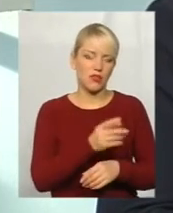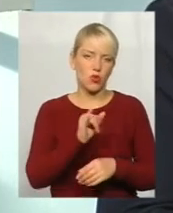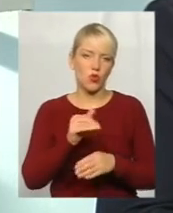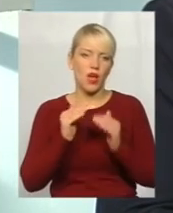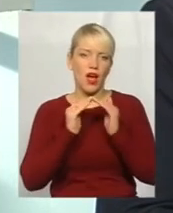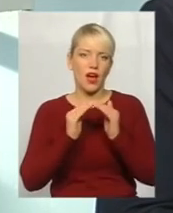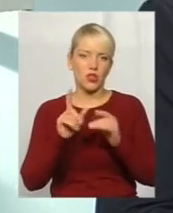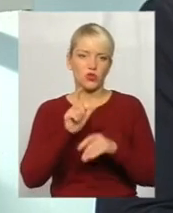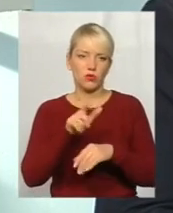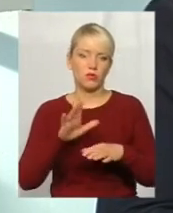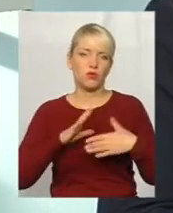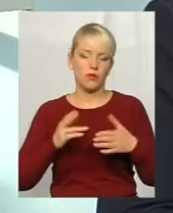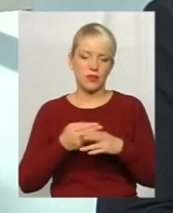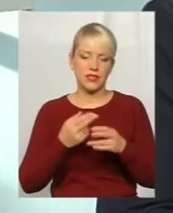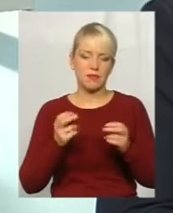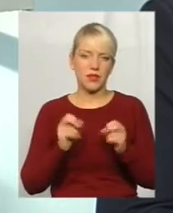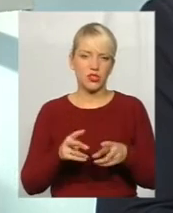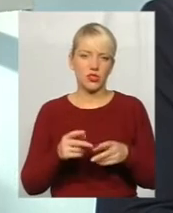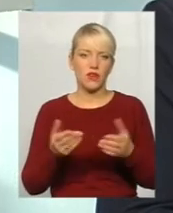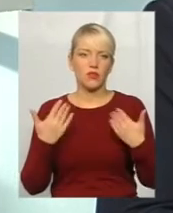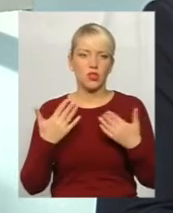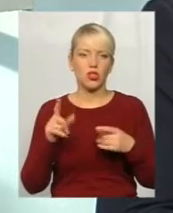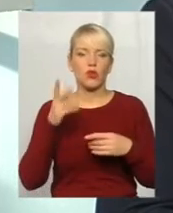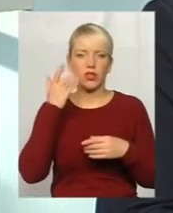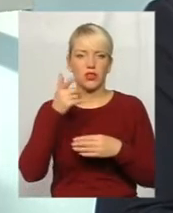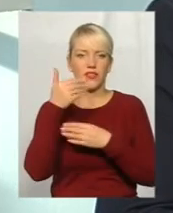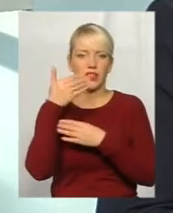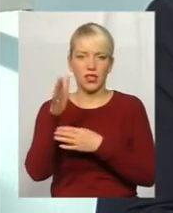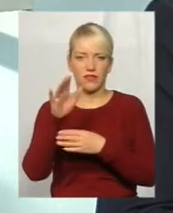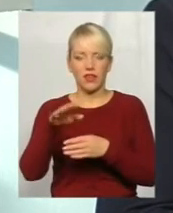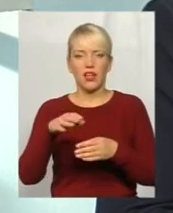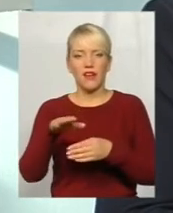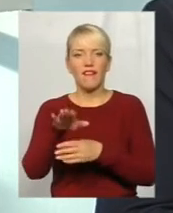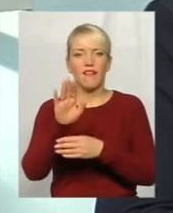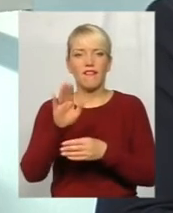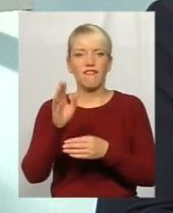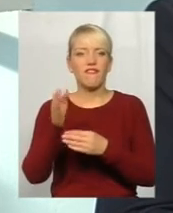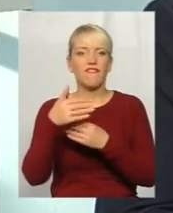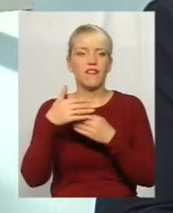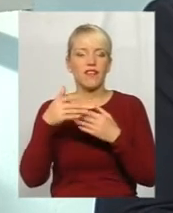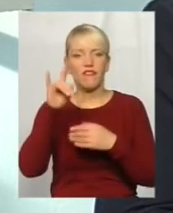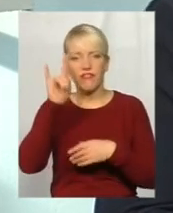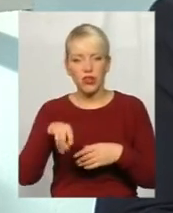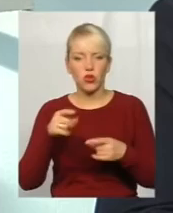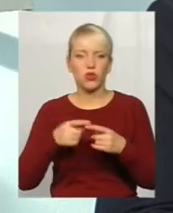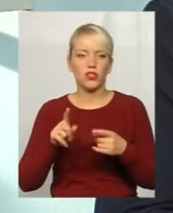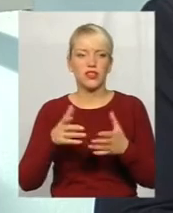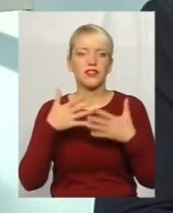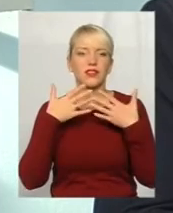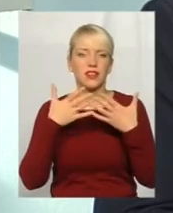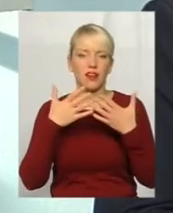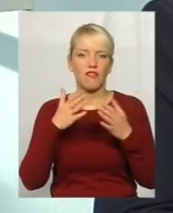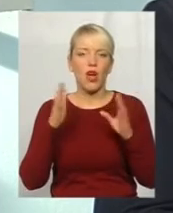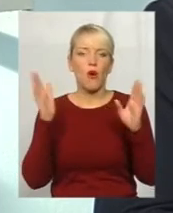безпечно і людям відпочивати, і щоб ти квартирку відкрив і дихав свіжим повітрям з наших вісів Славуцьких,